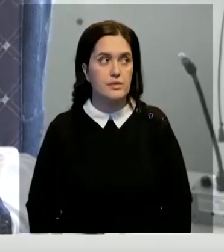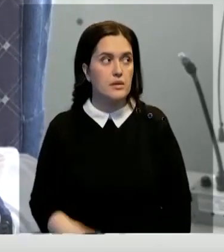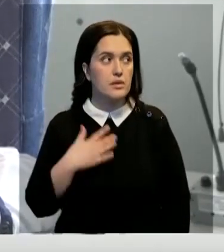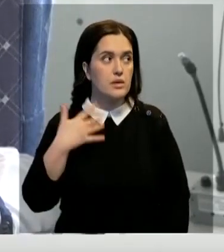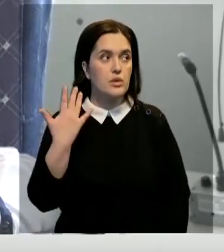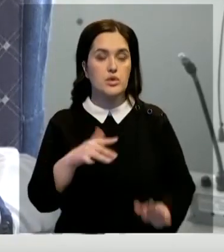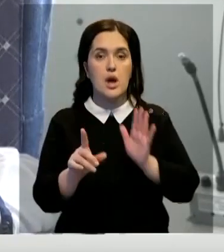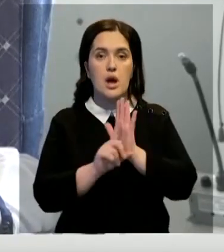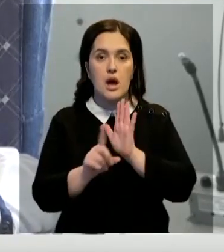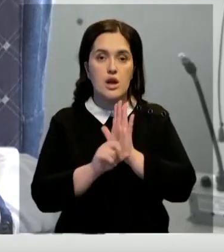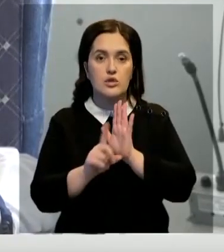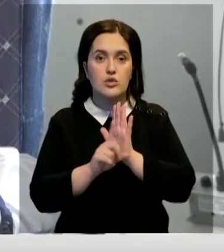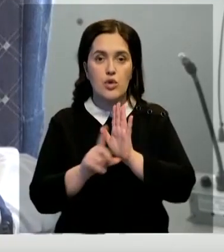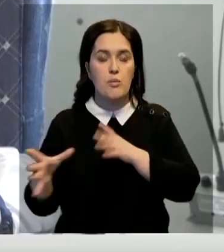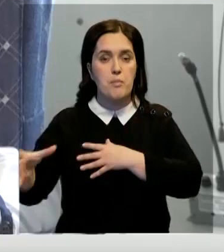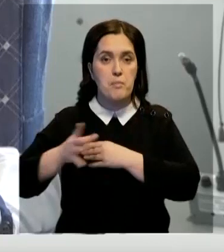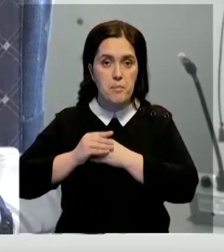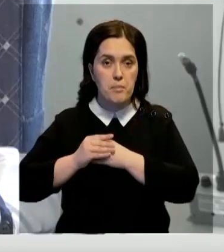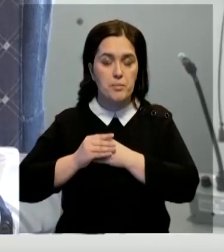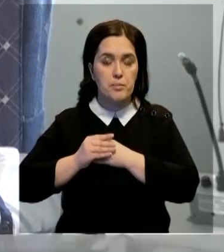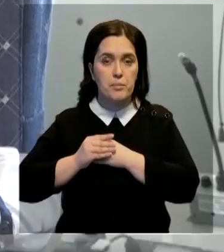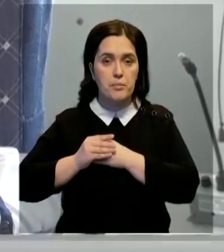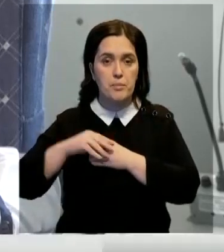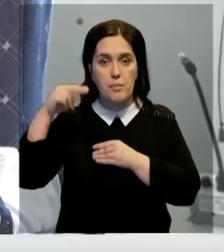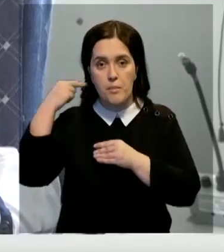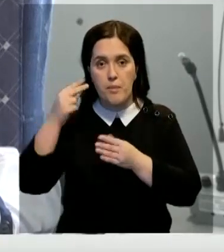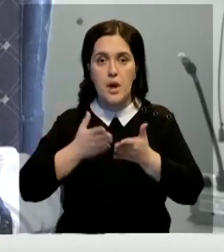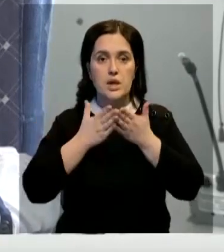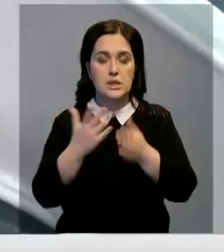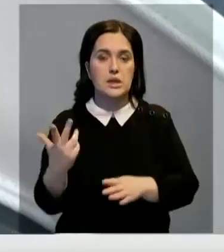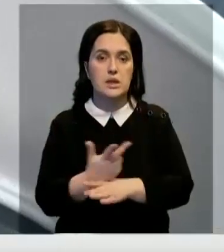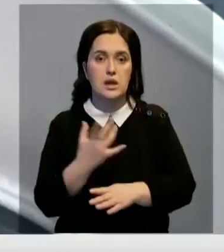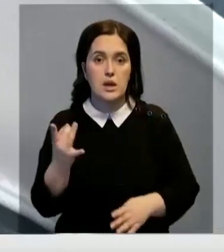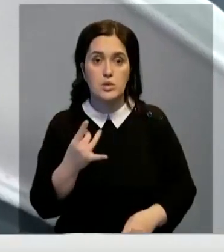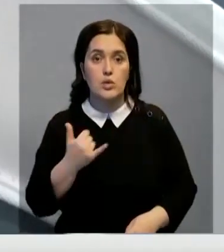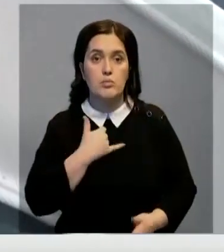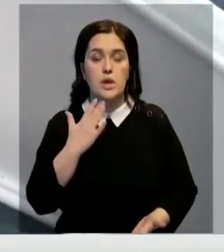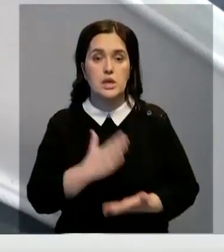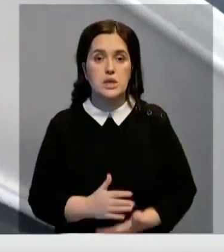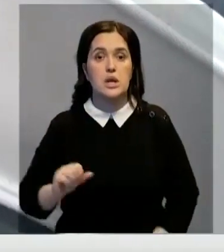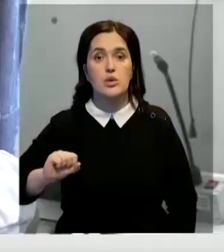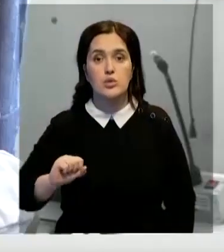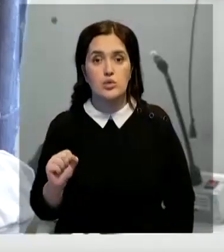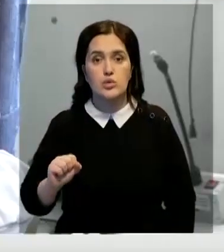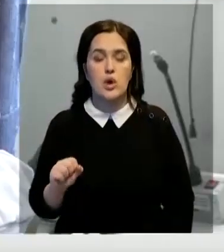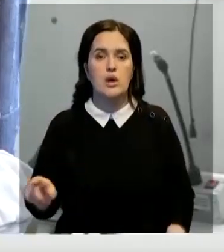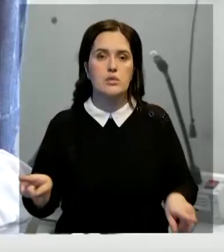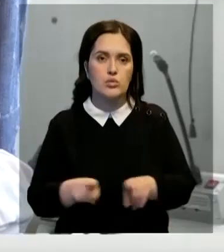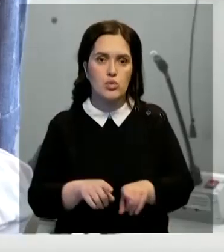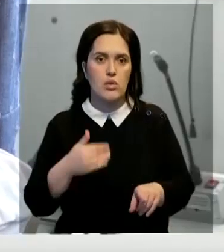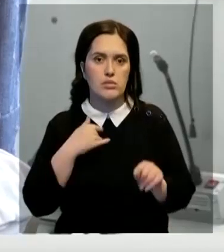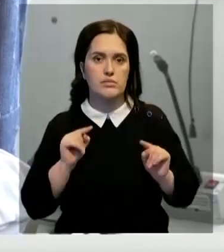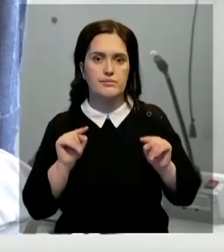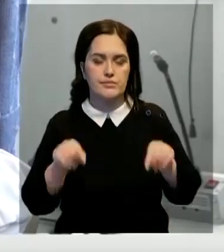уже хожу с моряками на корабли уже три раза. У меня есть друзья, которые тоже хотят